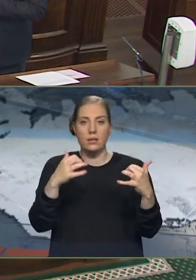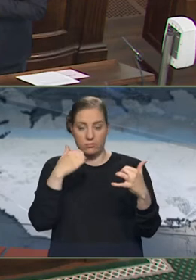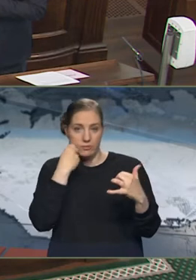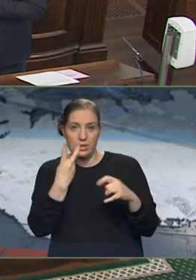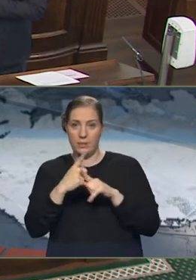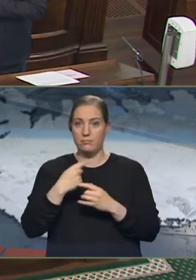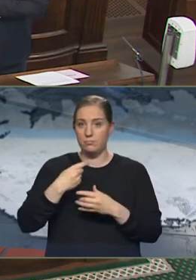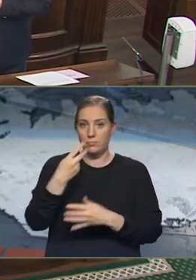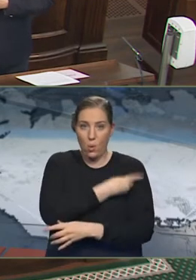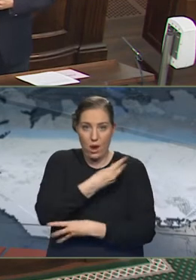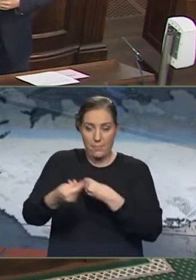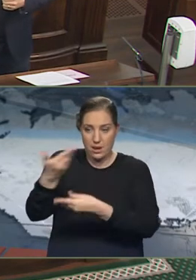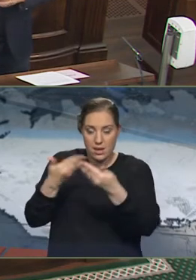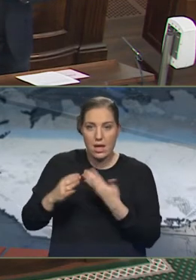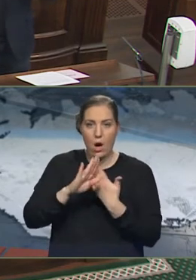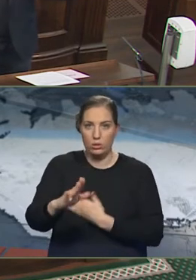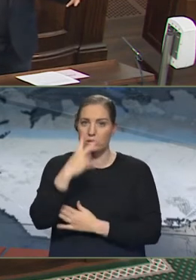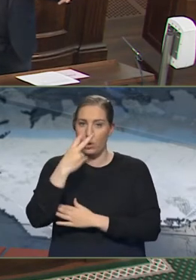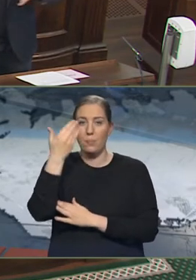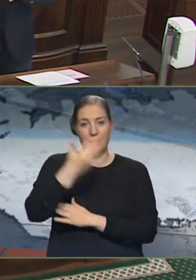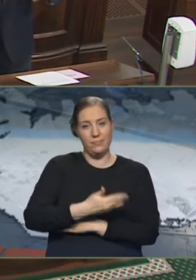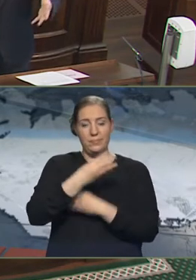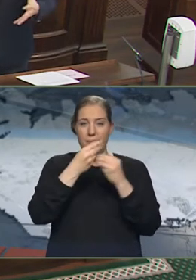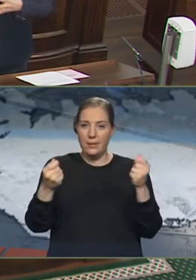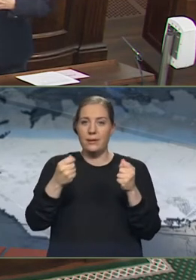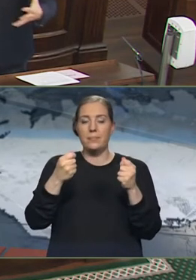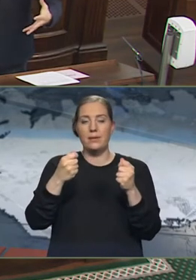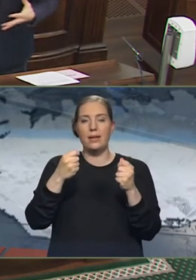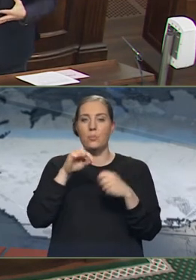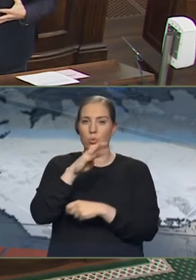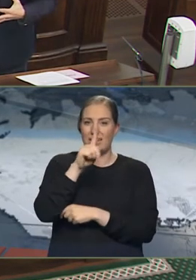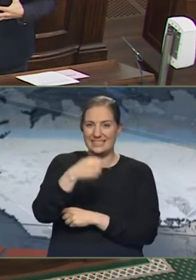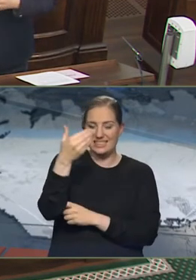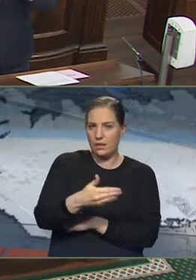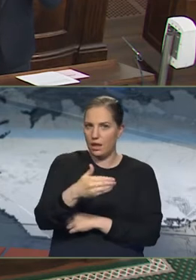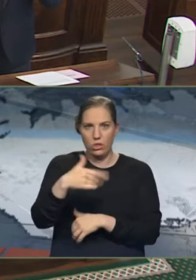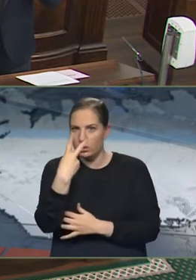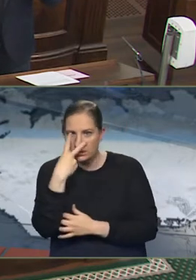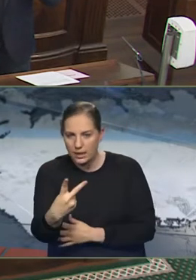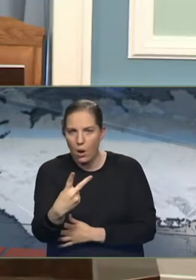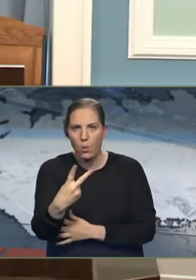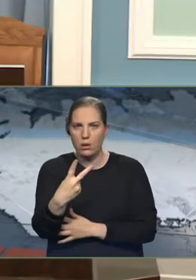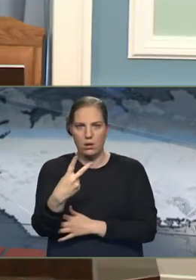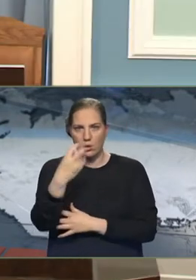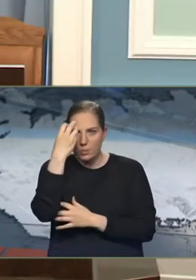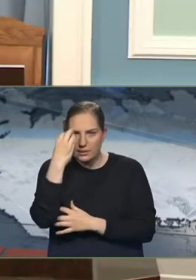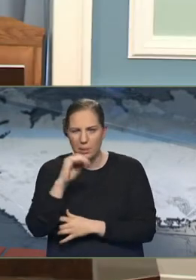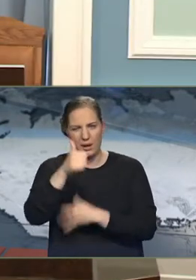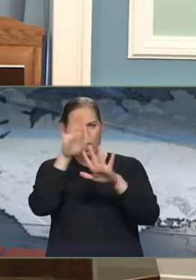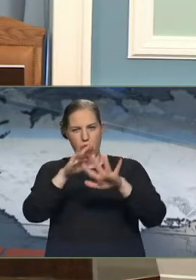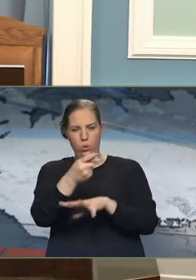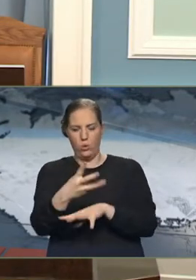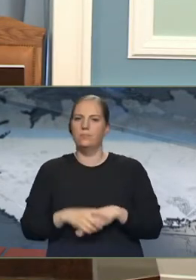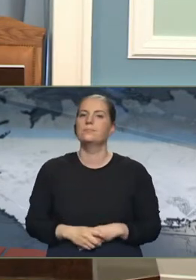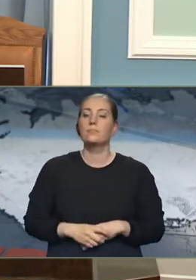bóluöfna og sæði enga tímalín um affendingu á bóluöfnu.is og engan fyrir sjáaleika nema óljósar tölur. Helburistur áfyrir að